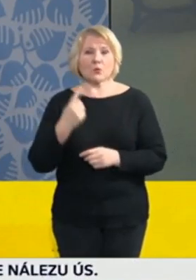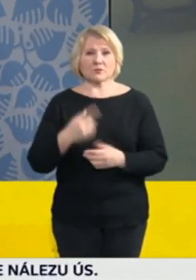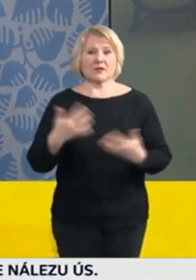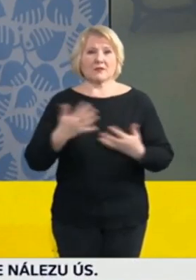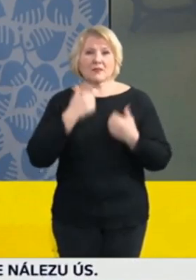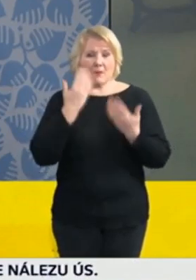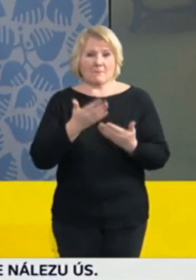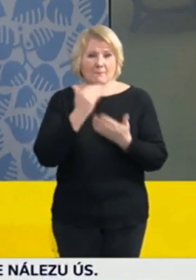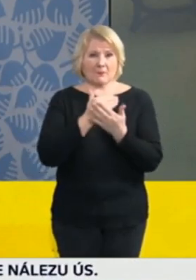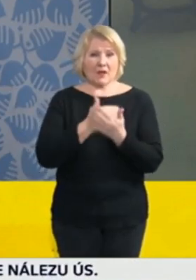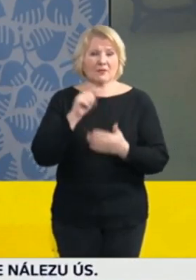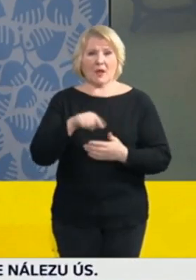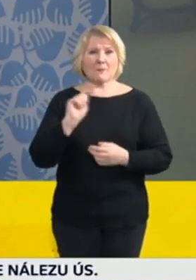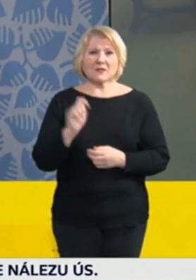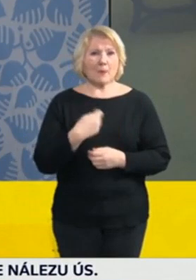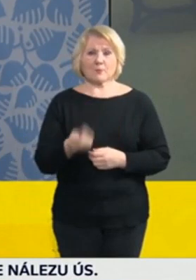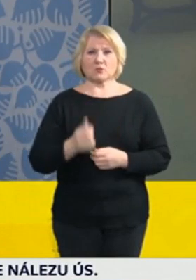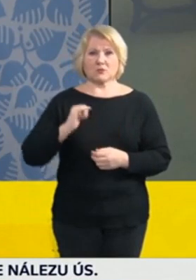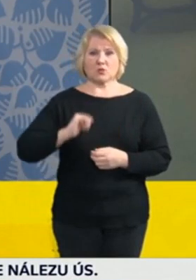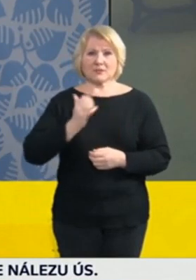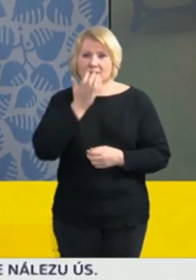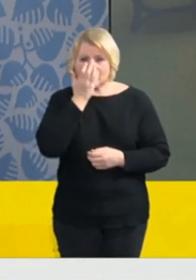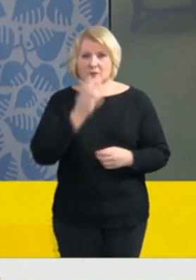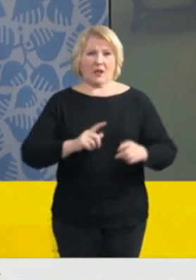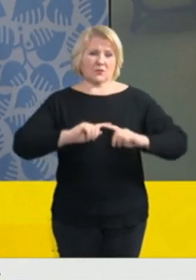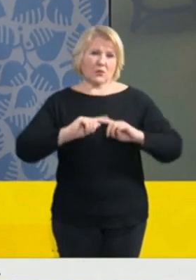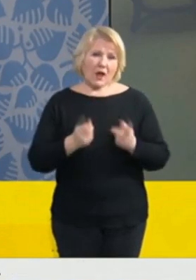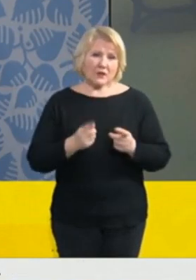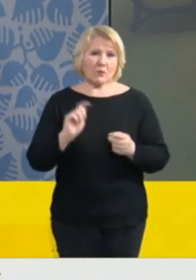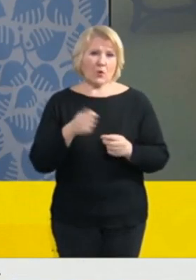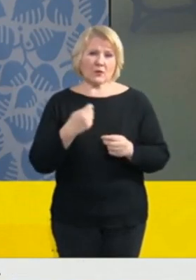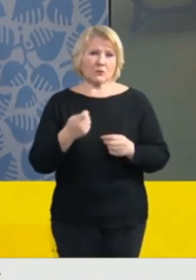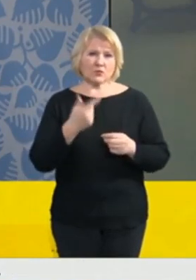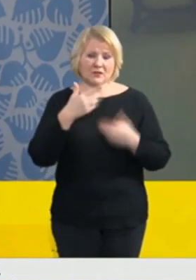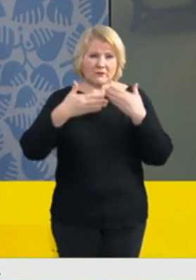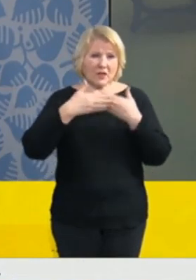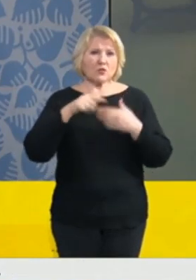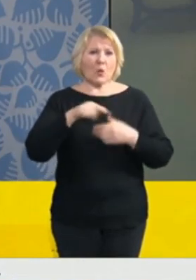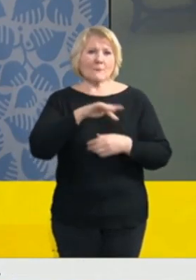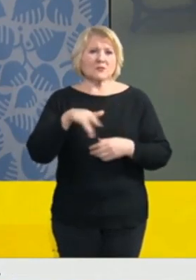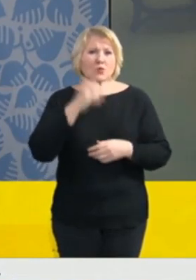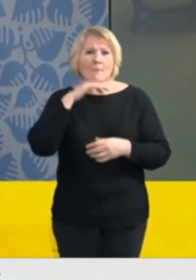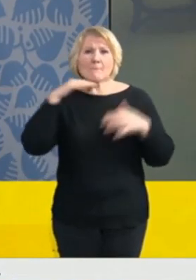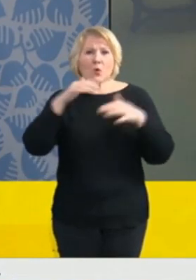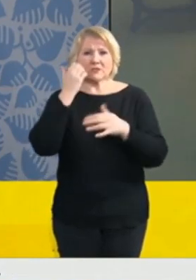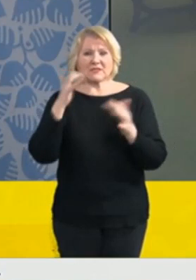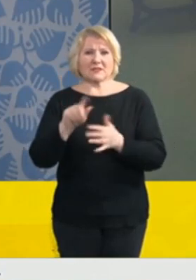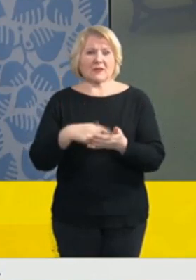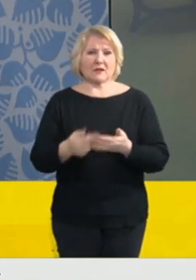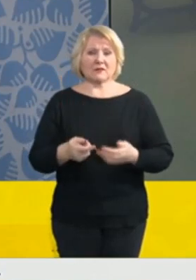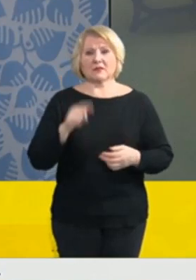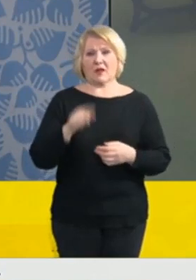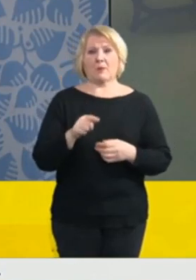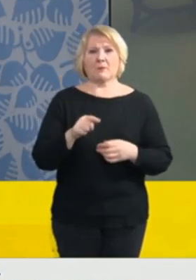potřeba nosit respirátor, případně jako alternativu ty dvě roušky. To tam žádné spoždění